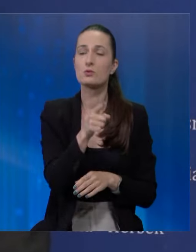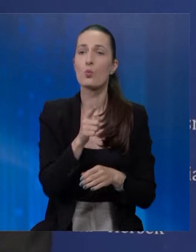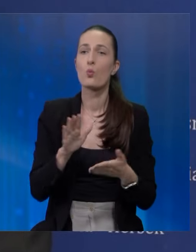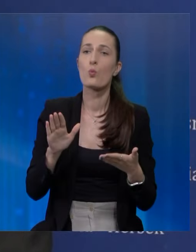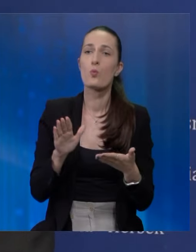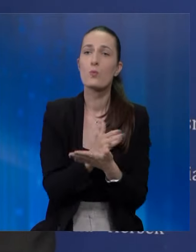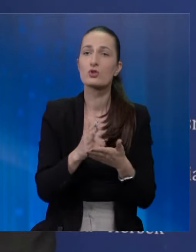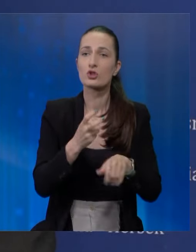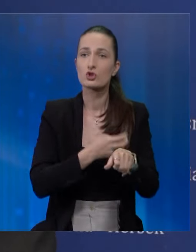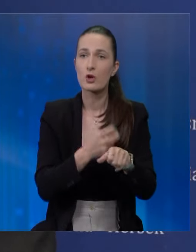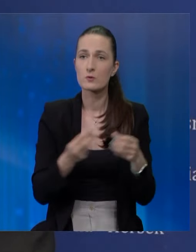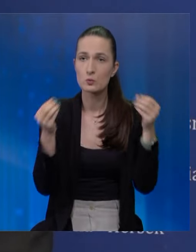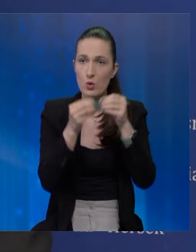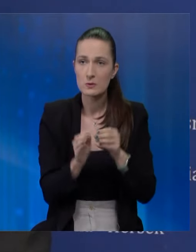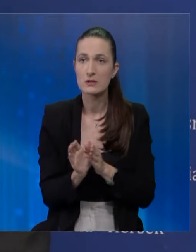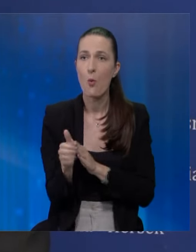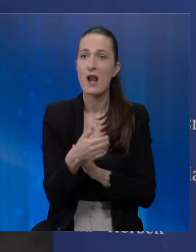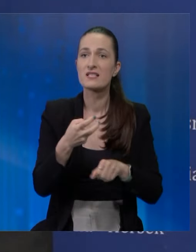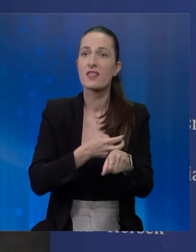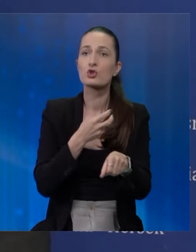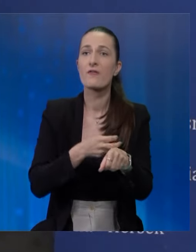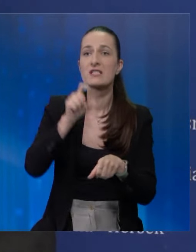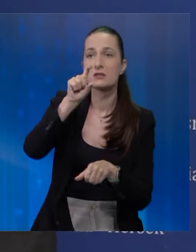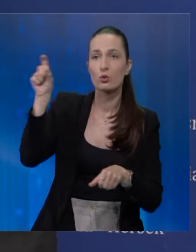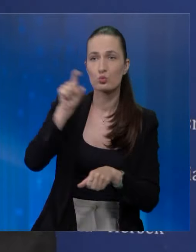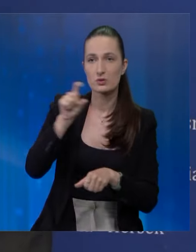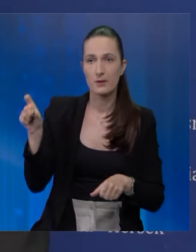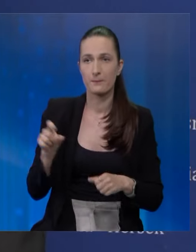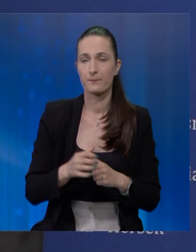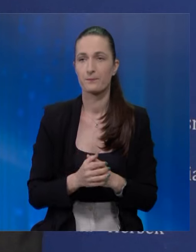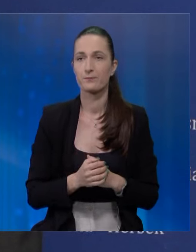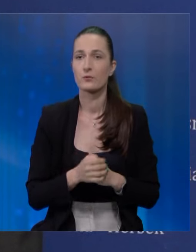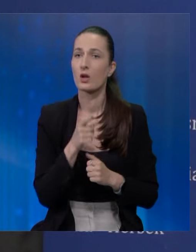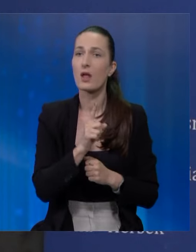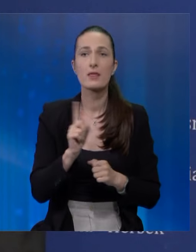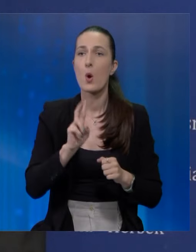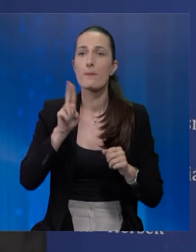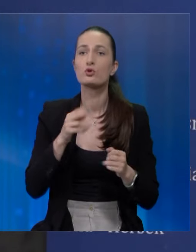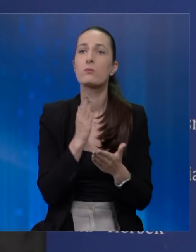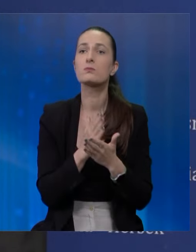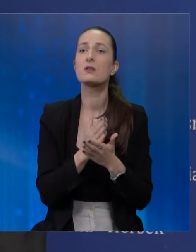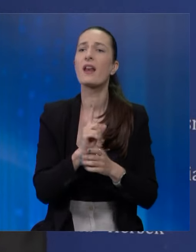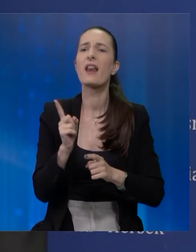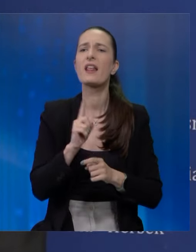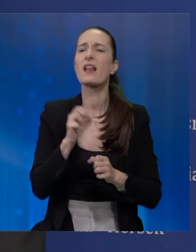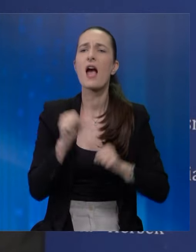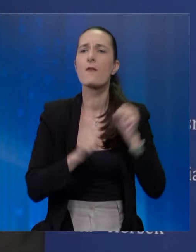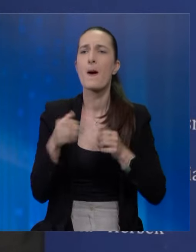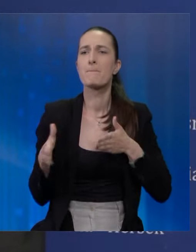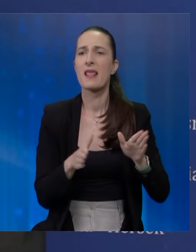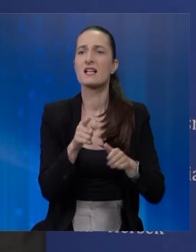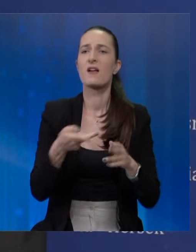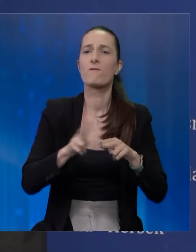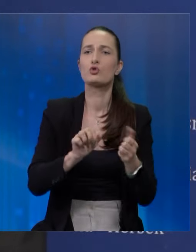umeđu državnim sporazumima zaobilaze državne institucije. I to više nikakva miljatska ne može